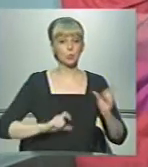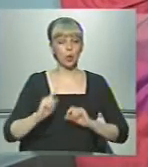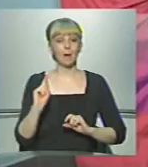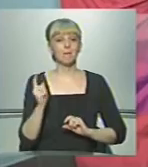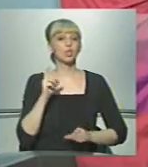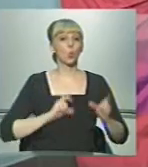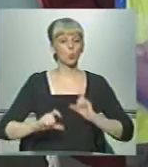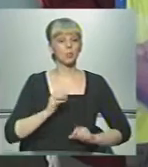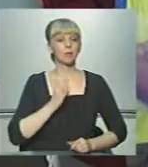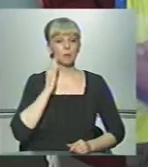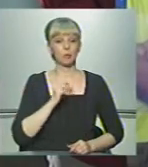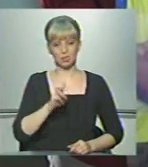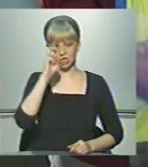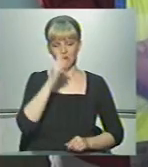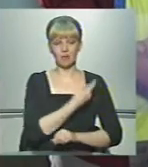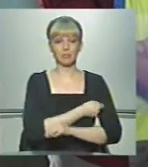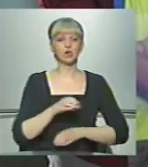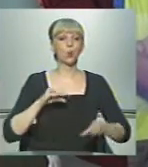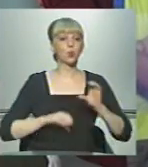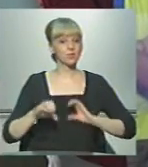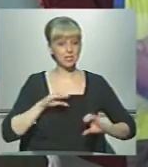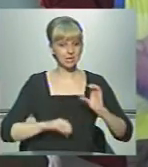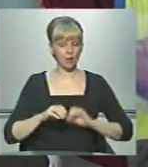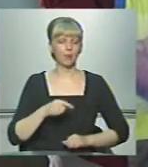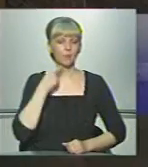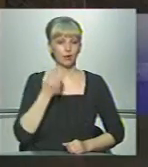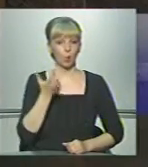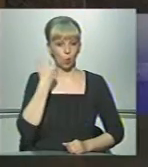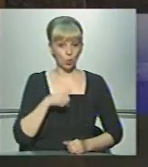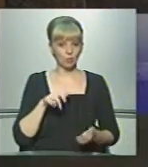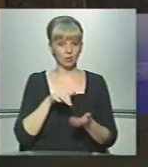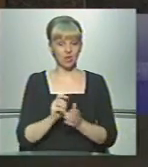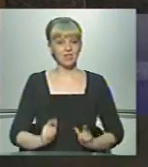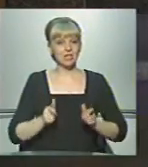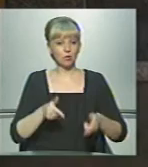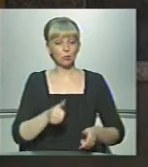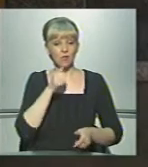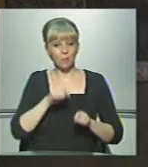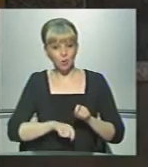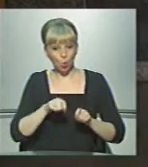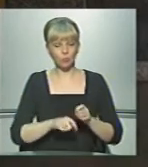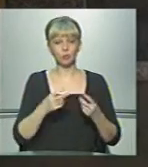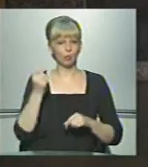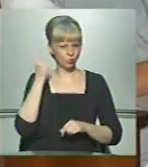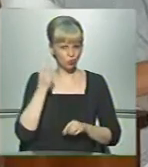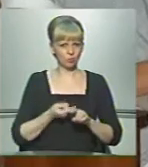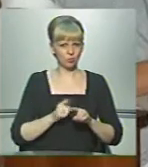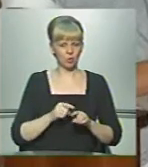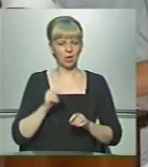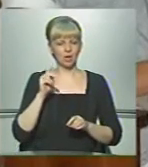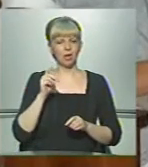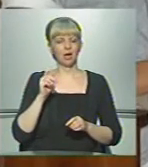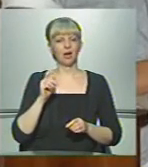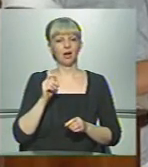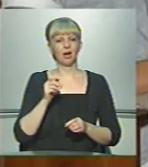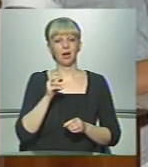– першокурсниця Буковинського державного медичного університету. Каже, коли проходила вступні випробування, то вже чула про те, що стипендії